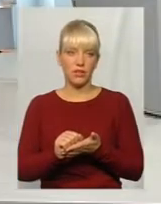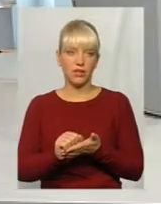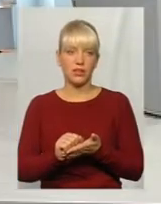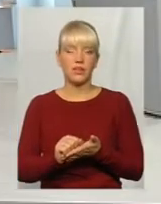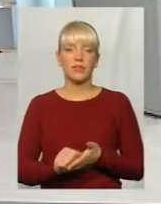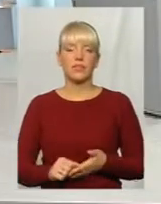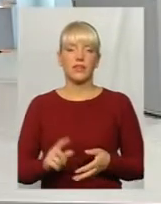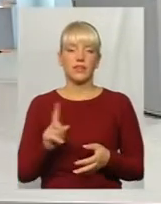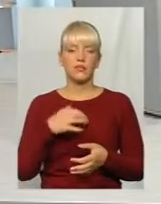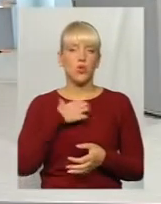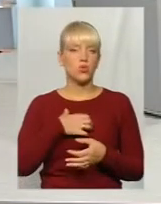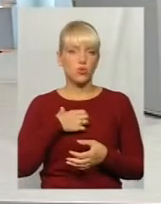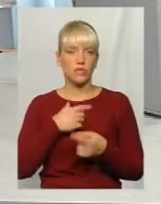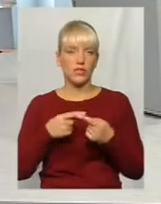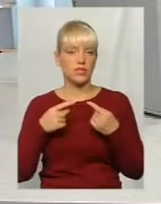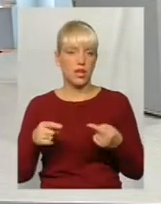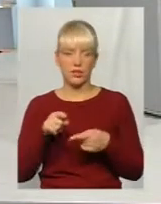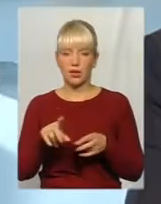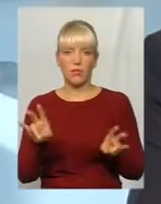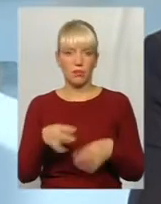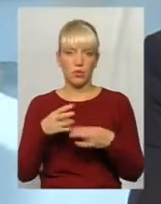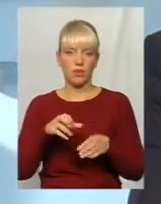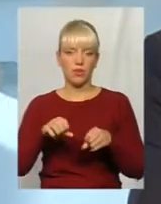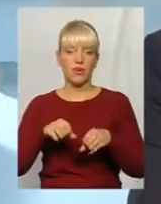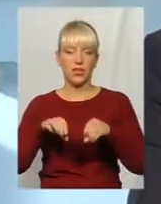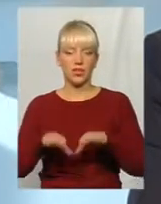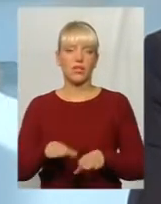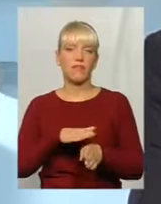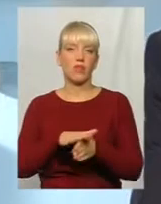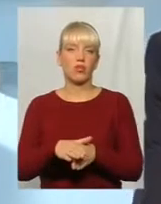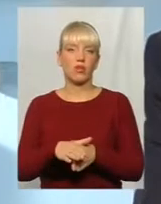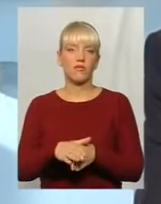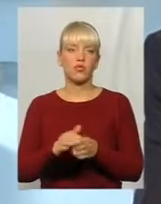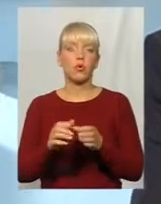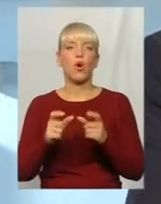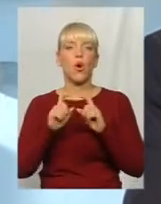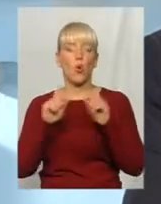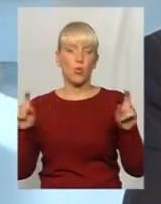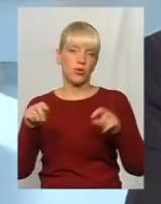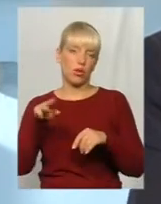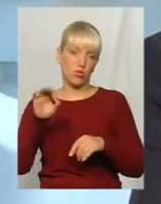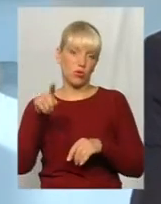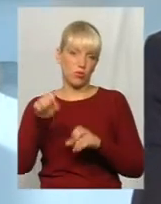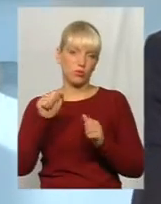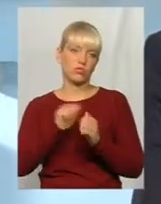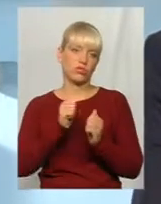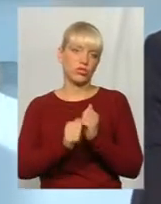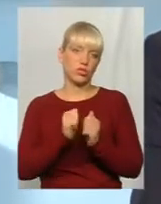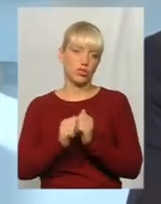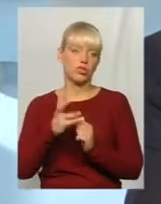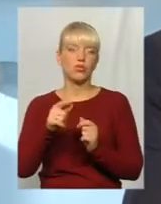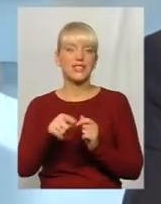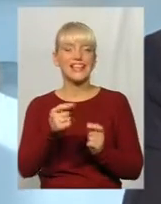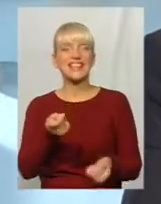основний засіб, тому там не потрібно, наприклад, рішення виконавчого комітету, то, в принципі, там може бути частіше. Але це більш трібніші,